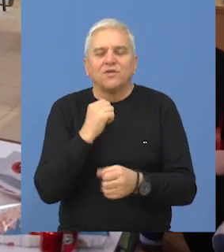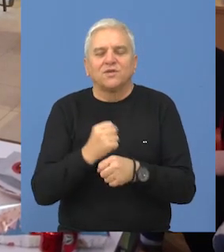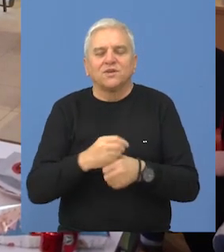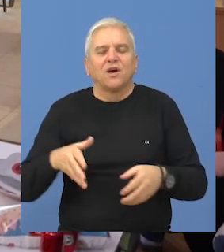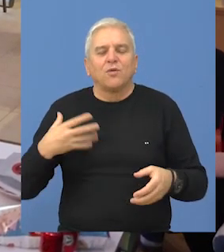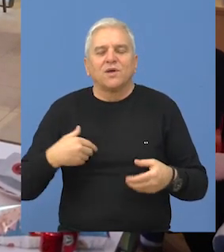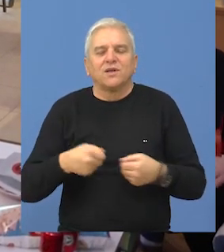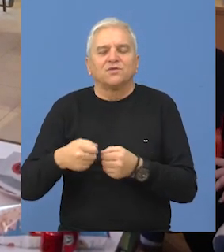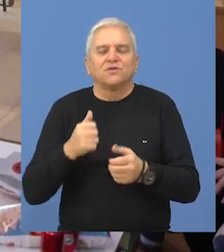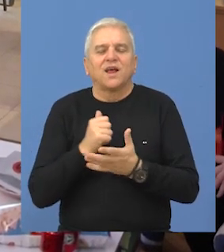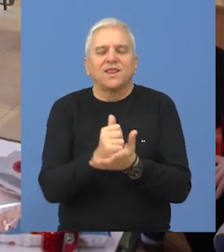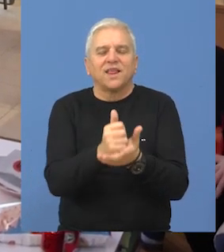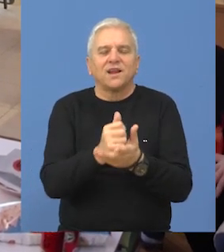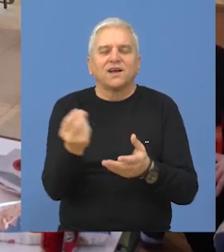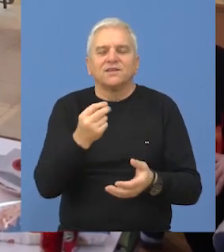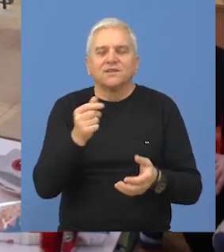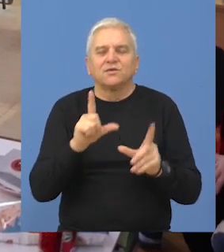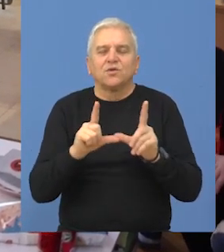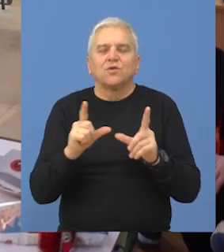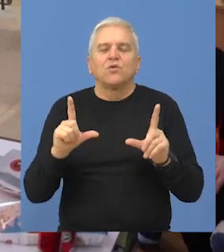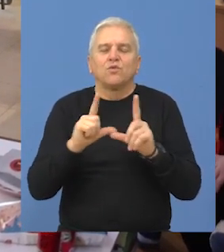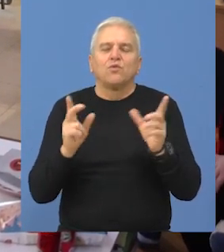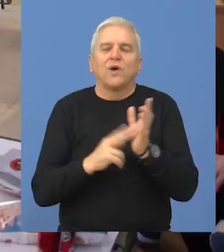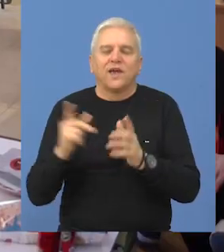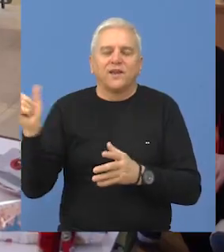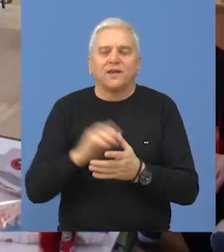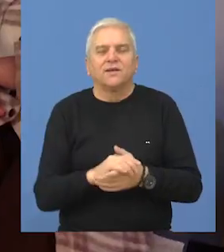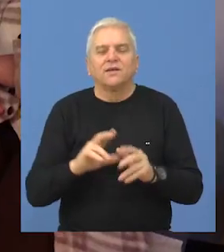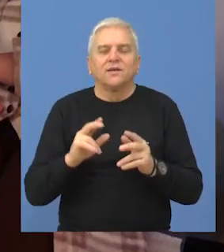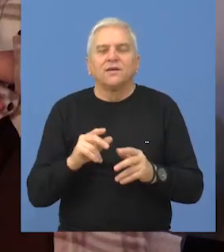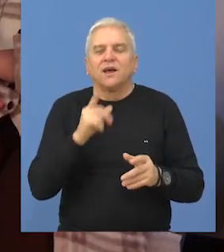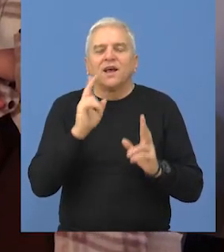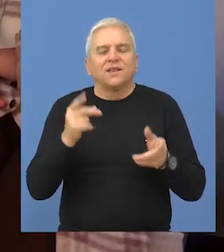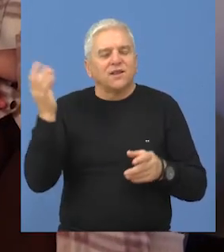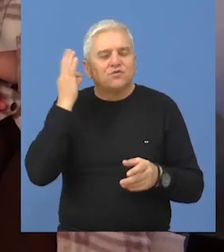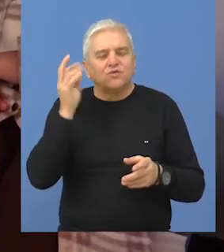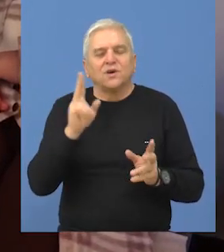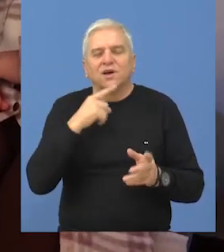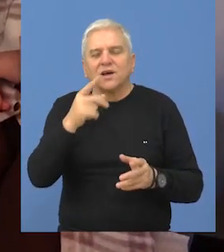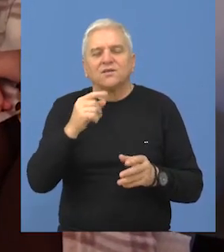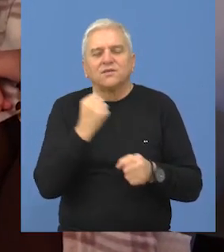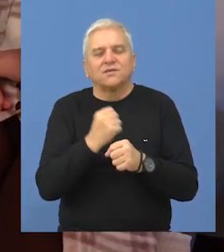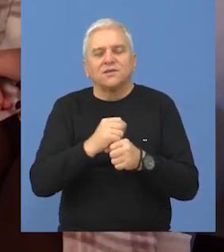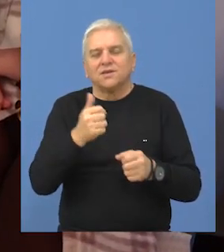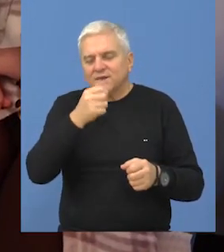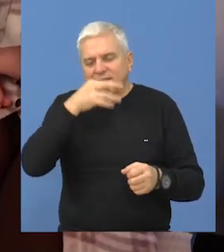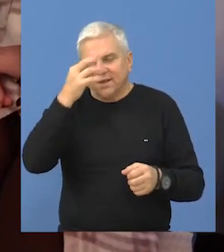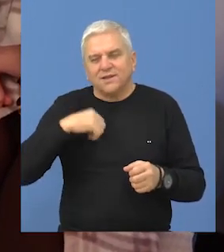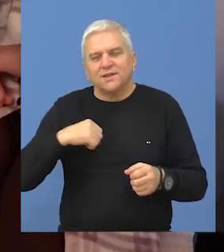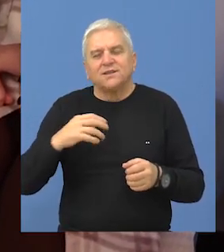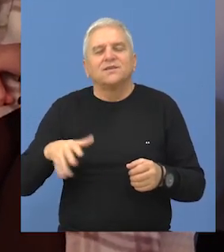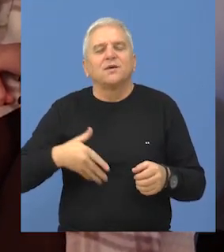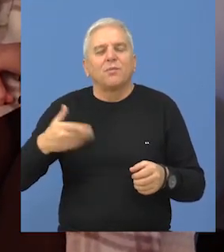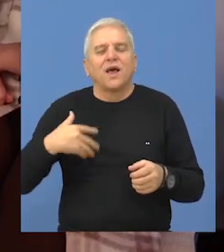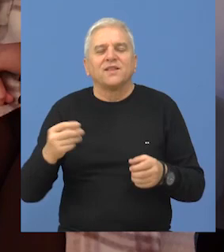o radu omladinskih delegata Srbije u Ujedinjenim nacijama, da saznaju na koji način se oni bore za interese